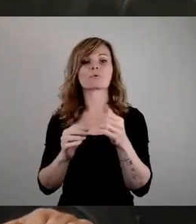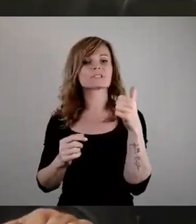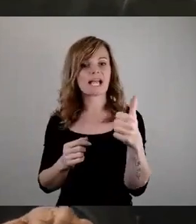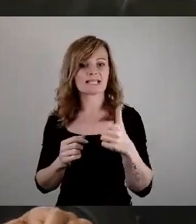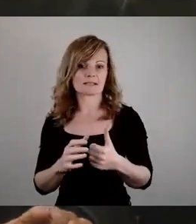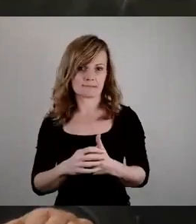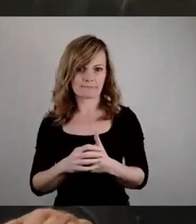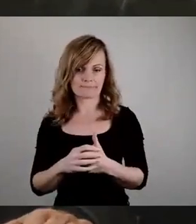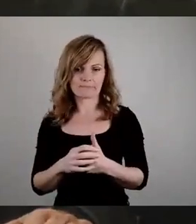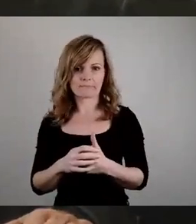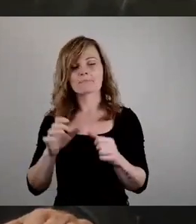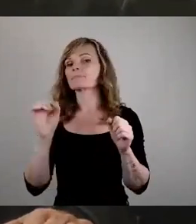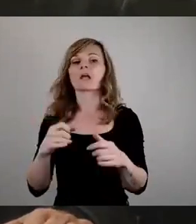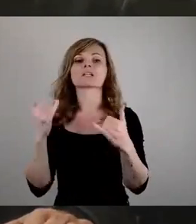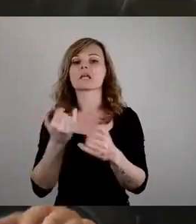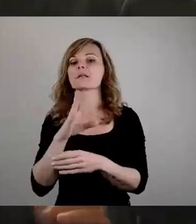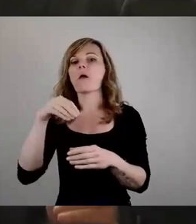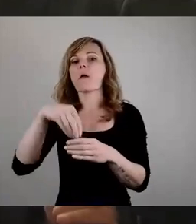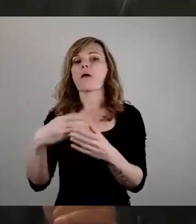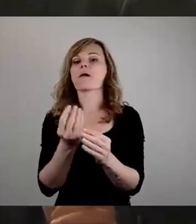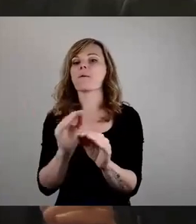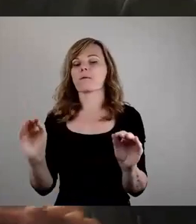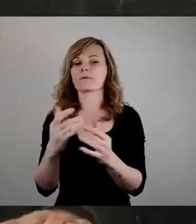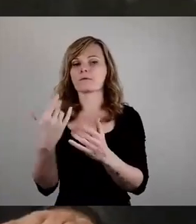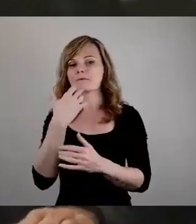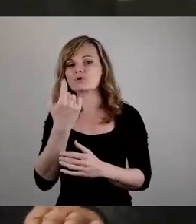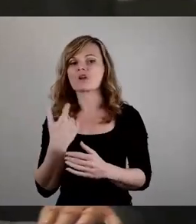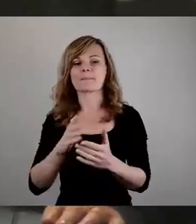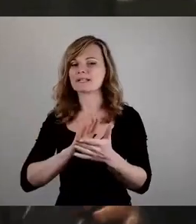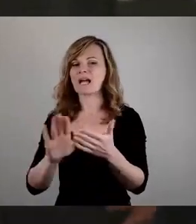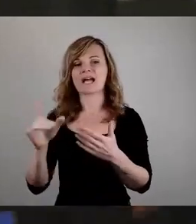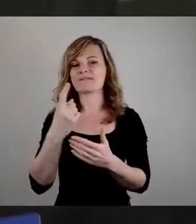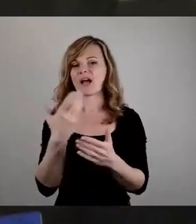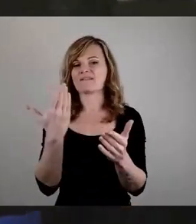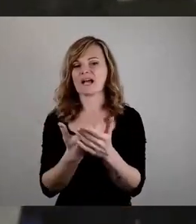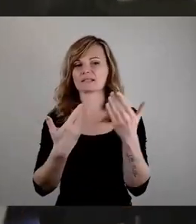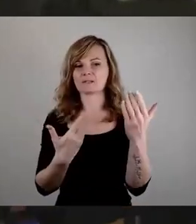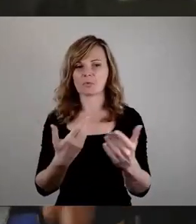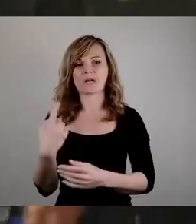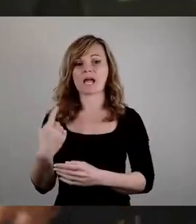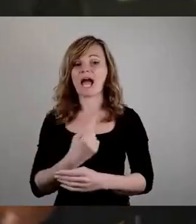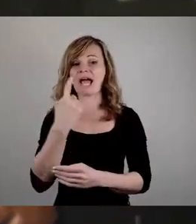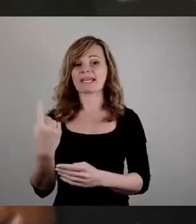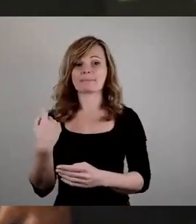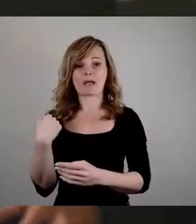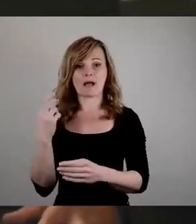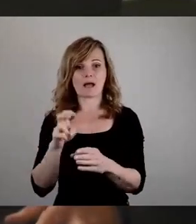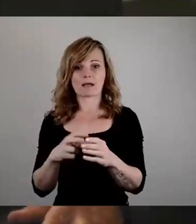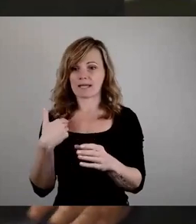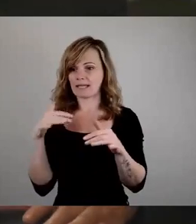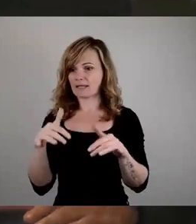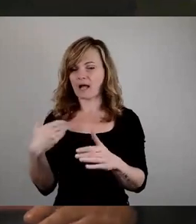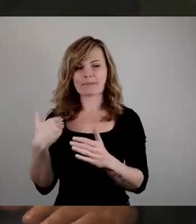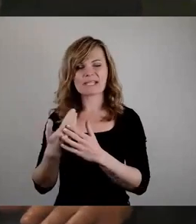So, das können Sie jetzt hier implementieren, wie Sie wollen, aber das ist einfach mal ein Fakt. Und seit einem Jahr bin ich hier und all das, was ich bisher